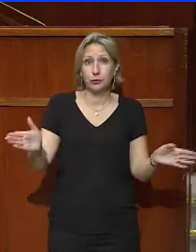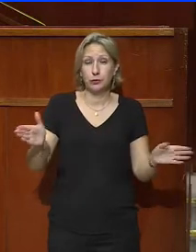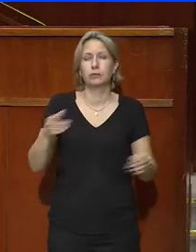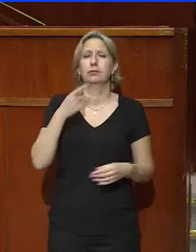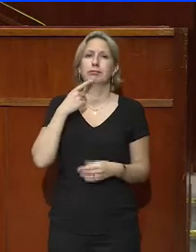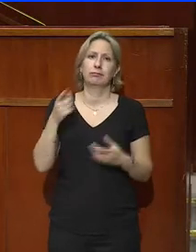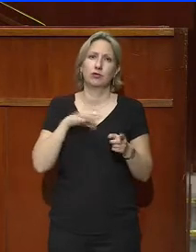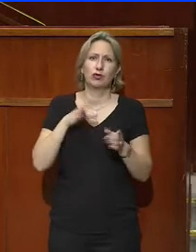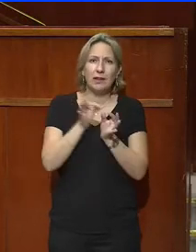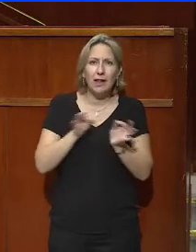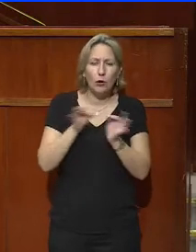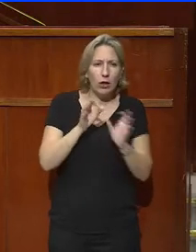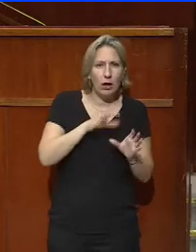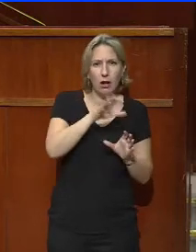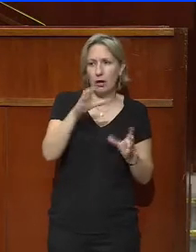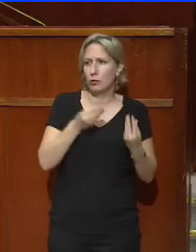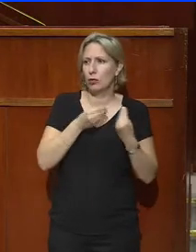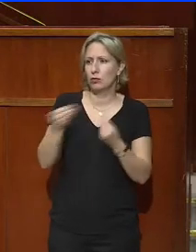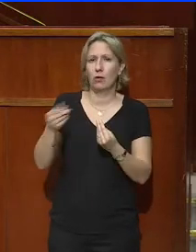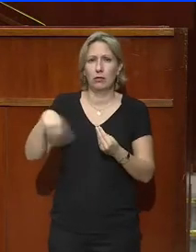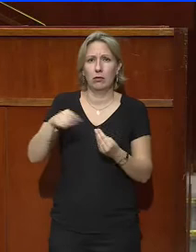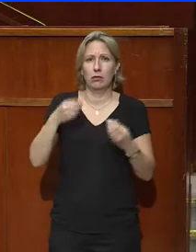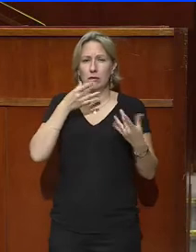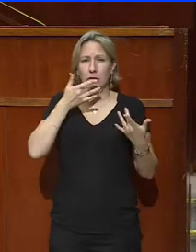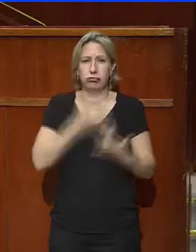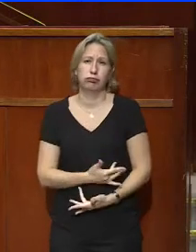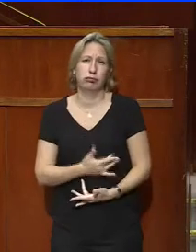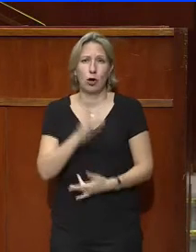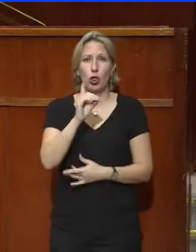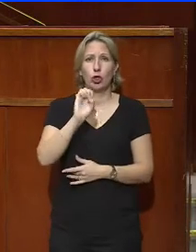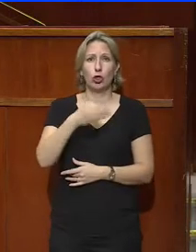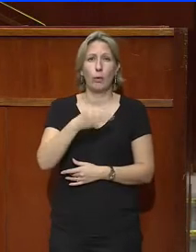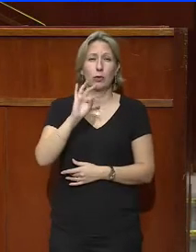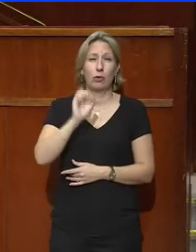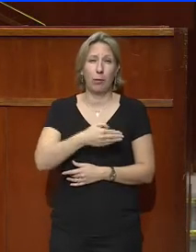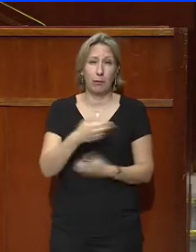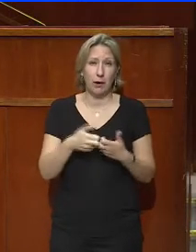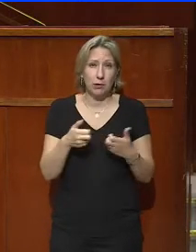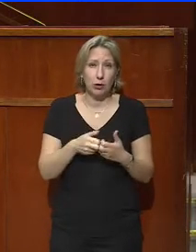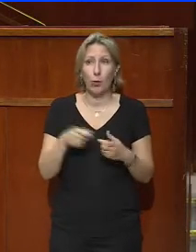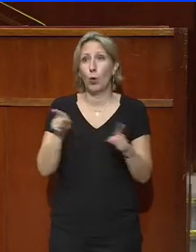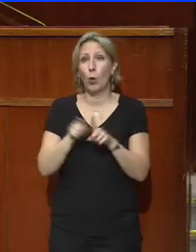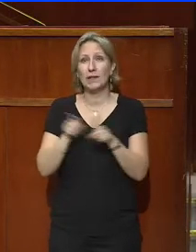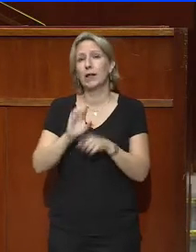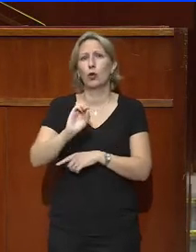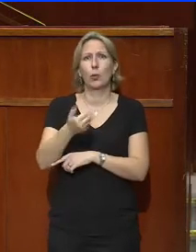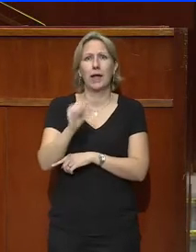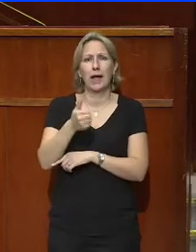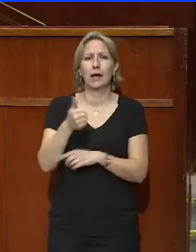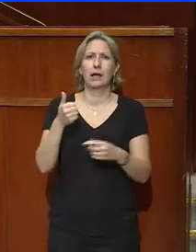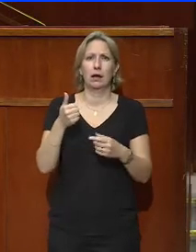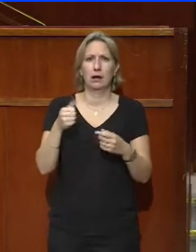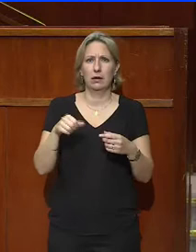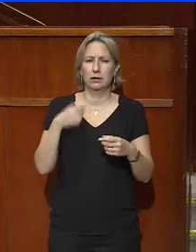qui ne produisent que découragement en métropole comme en Outre-mer. Vous vous inquiétez de la fracture numérique, des déserts médicaux